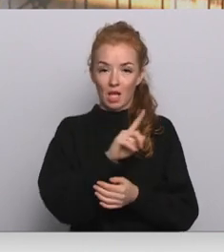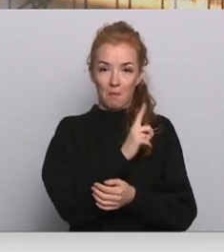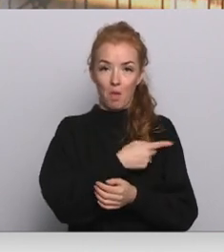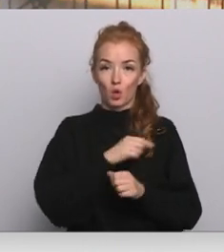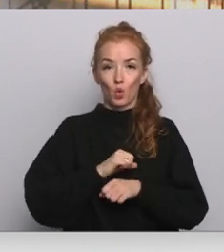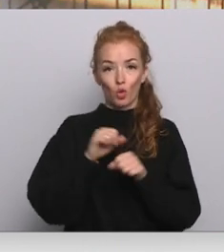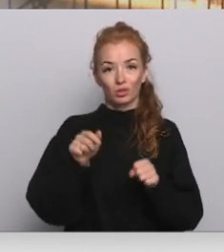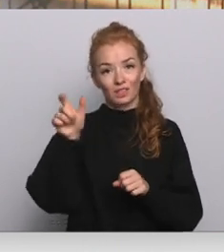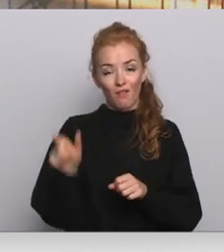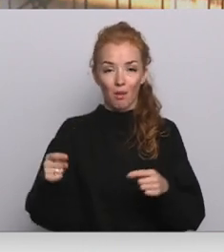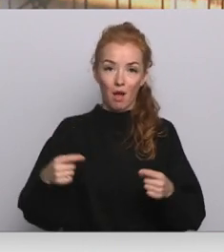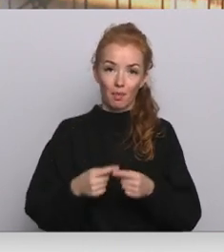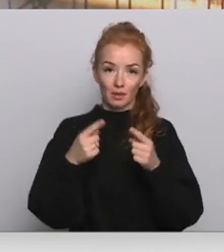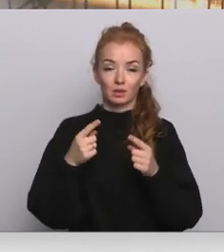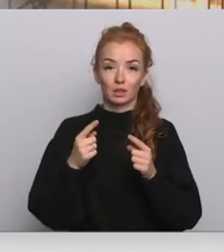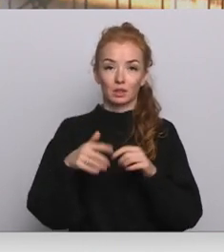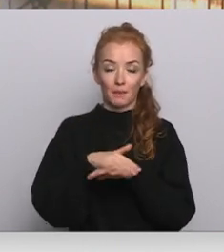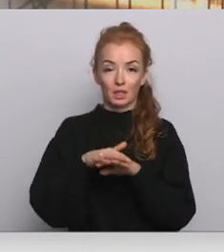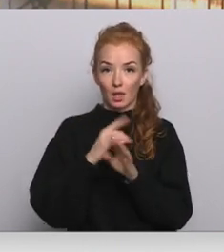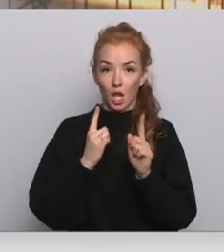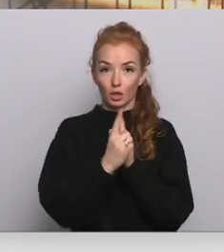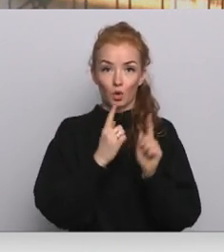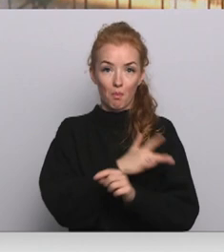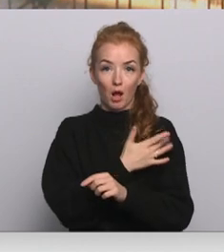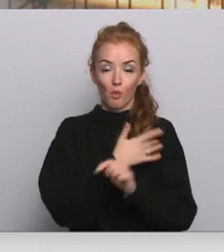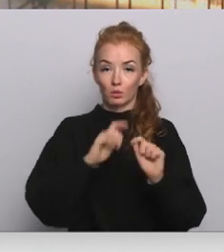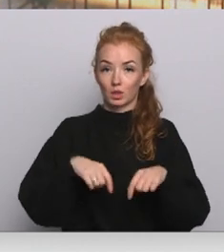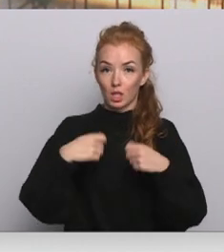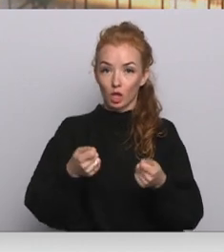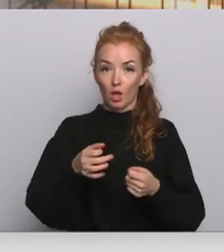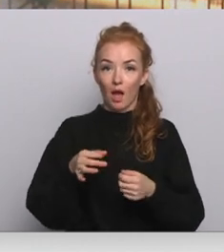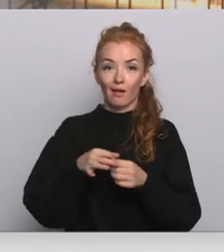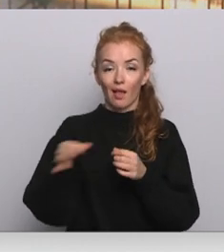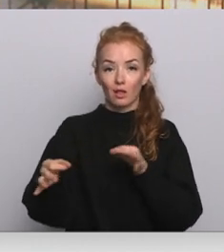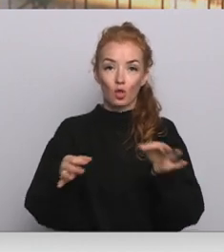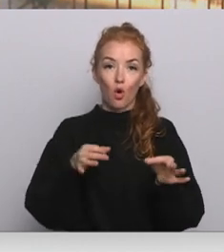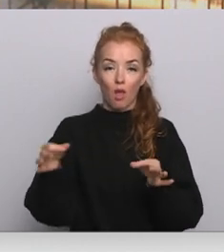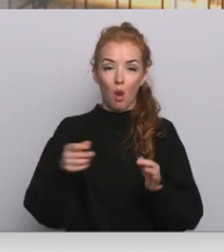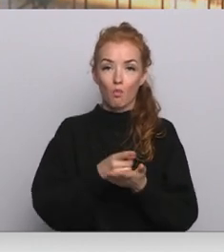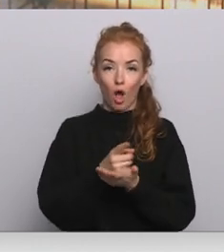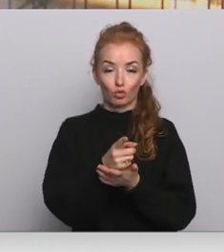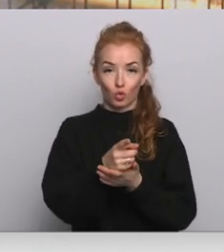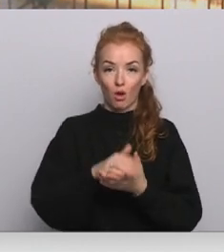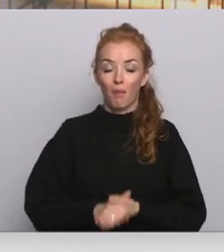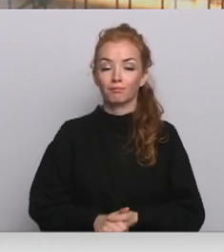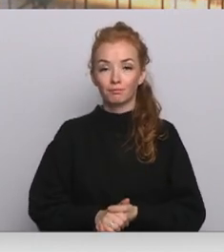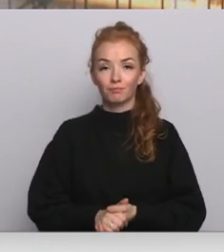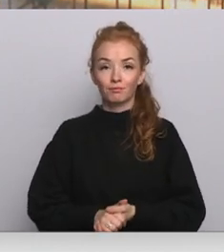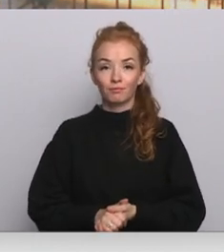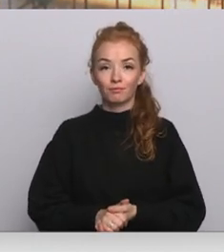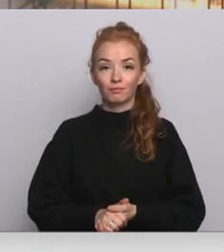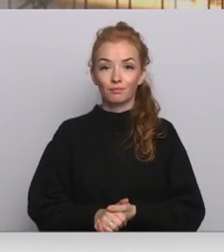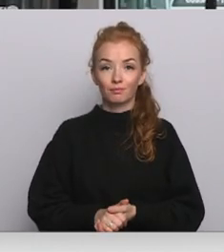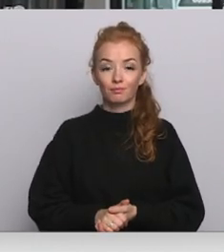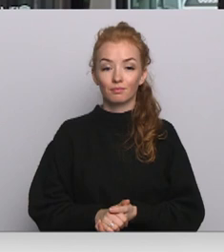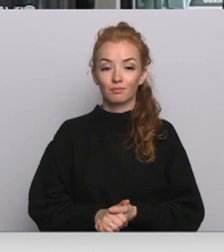iedzīvotāju vajadzībām atbilstīgu sabiedriskā transporta pakalpojumu sniegšanu reģionālās nozīmes maršrutu tīklos. Turpina Madara Līcīte.